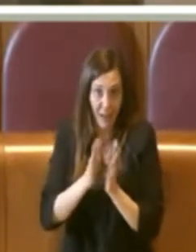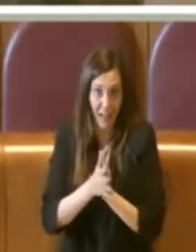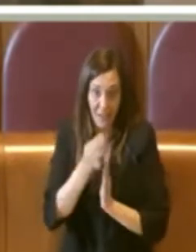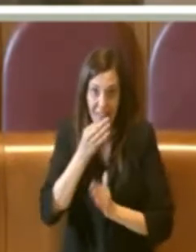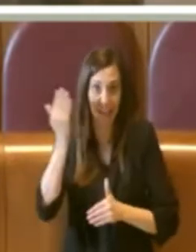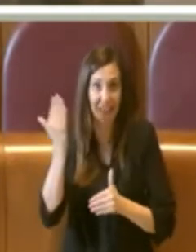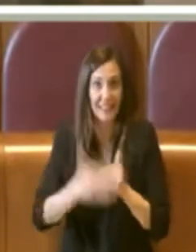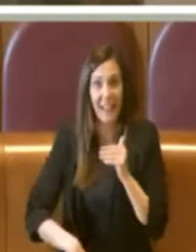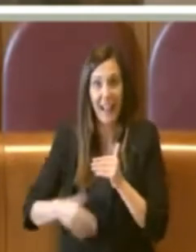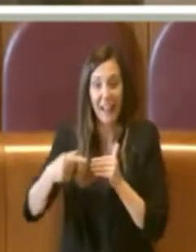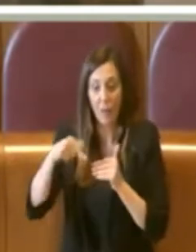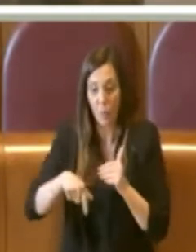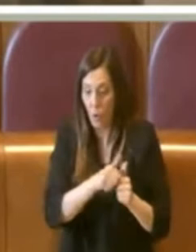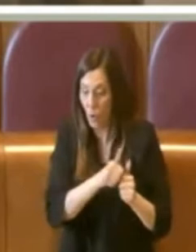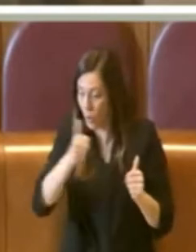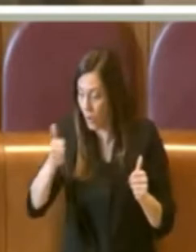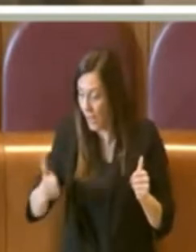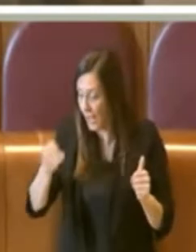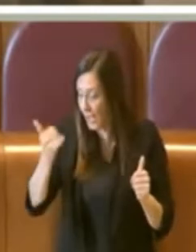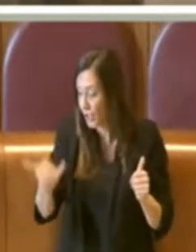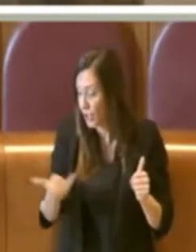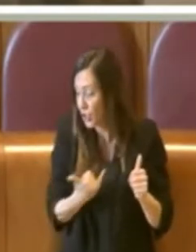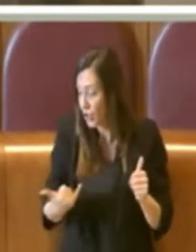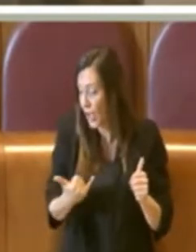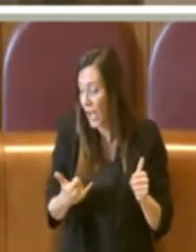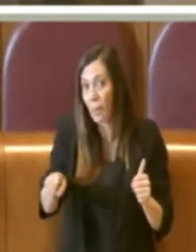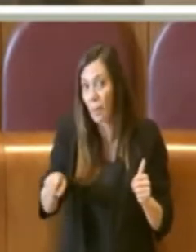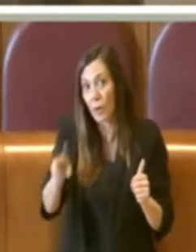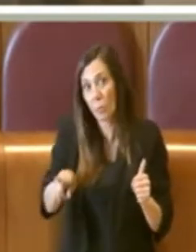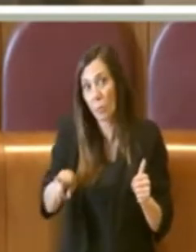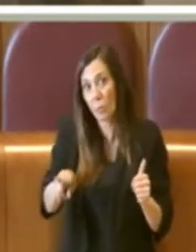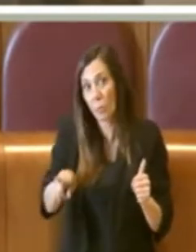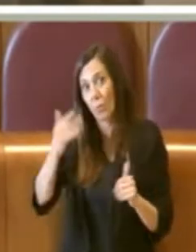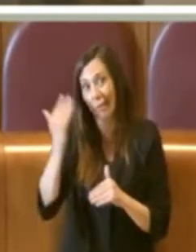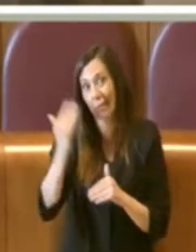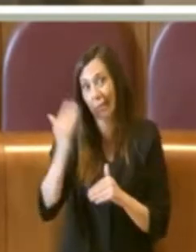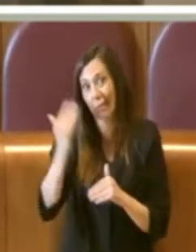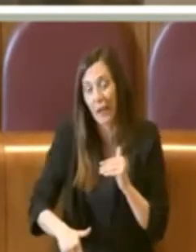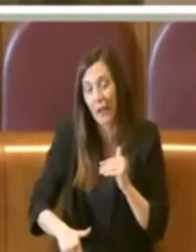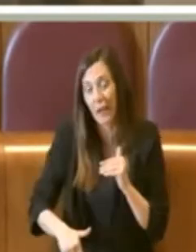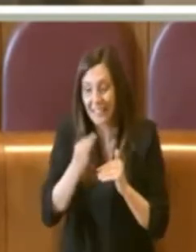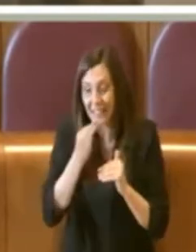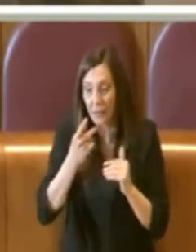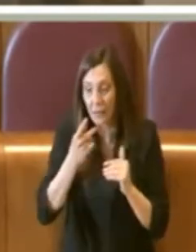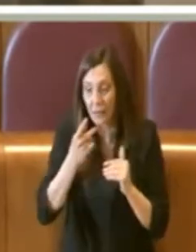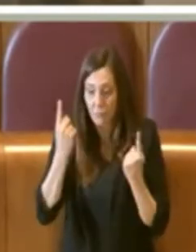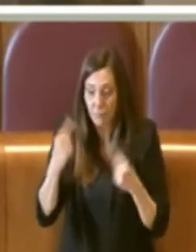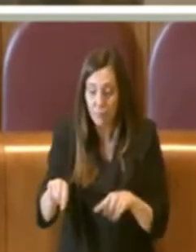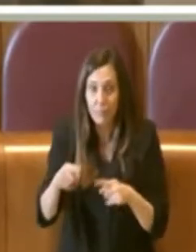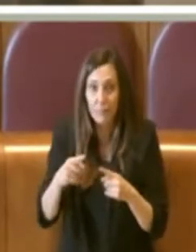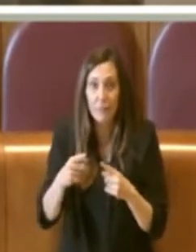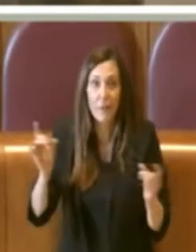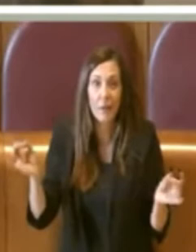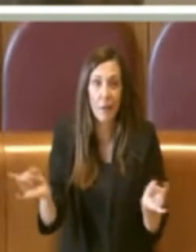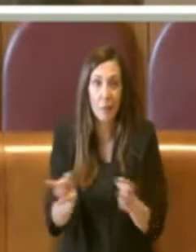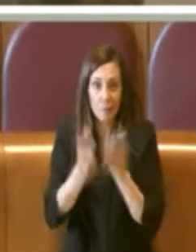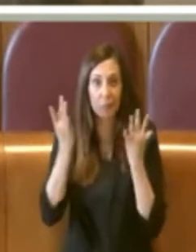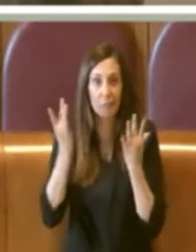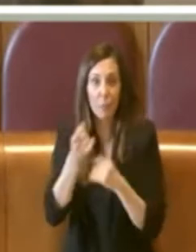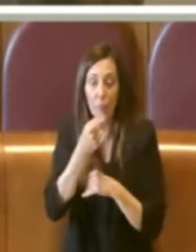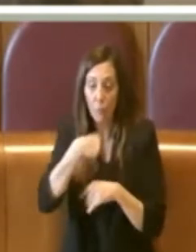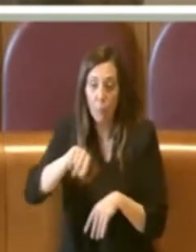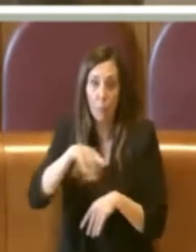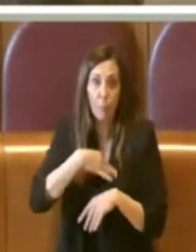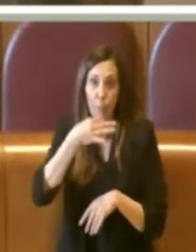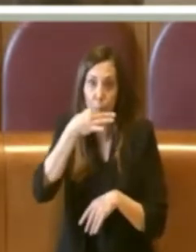dicembre di quest'anno, e quale occasione migliore di costruire un contratto di servizio